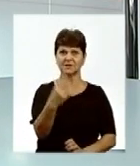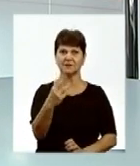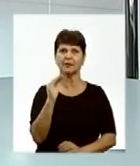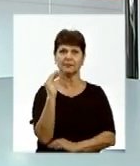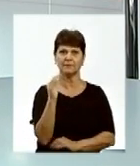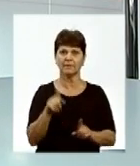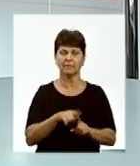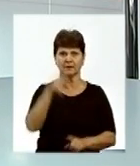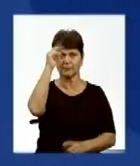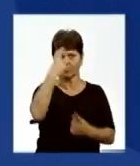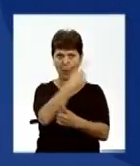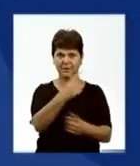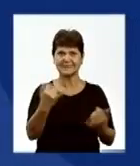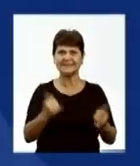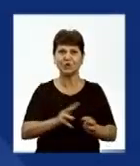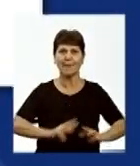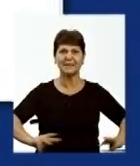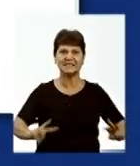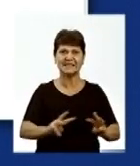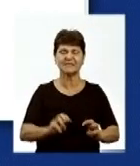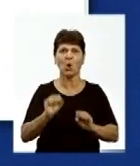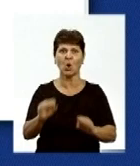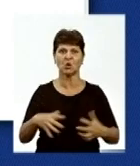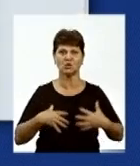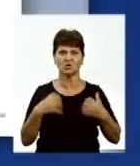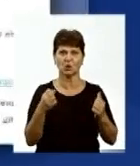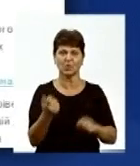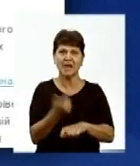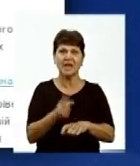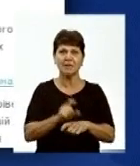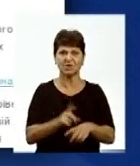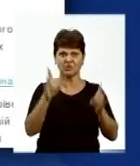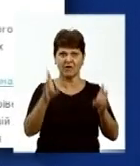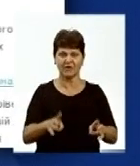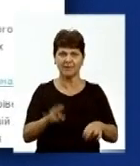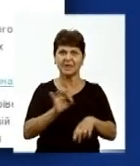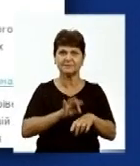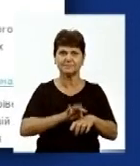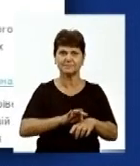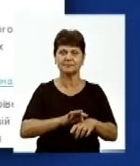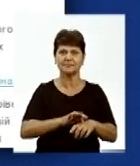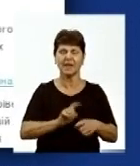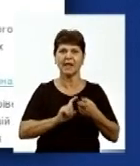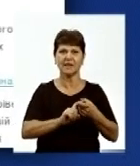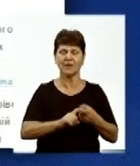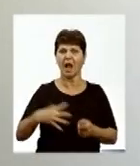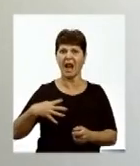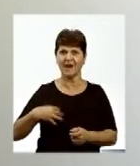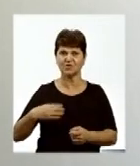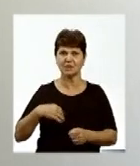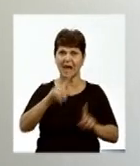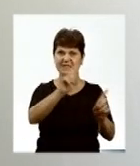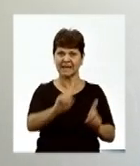Такі дані оприлюднило сьогодні Міністерство охорони здоров'я. Найбільше випадків спалаху цієї інфекції зафіксовано у Львівській,